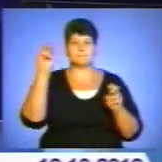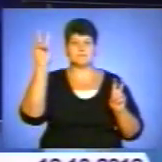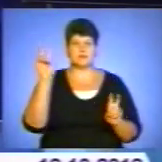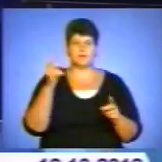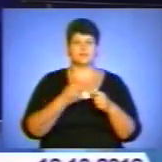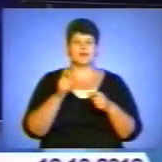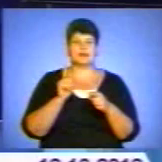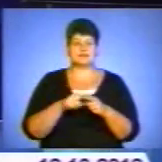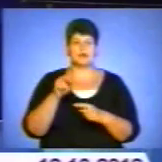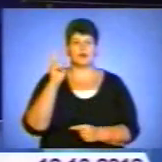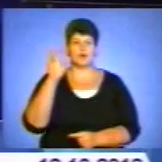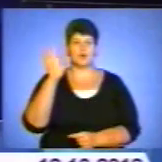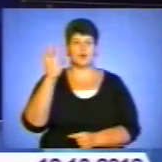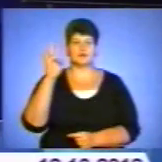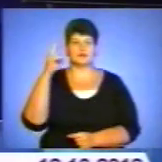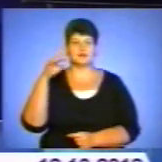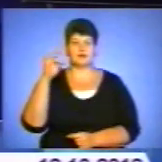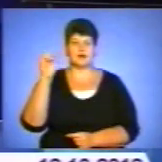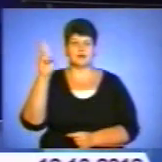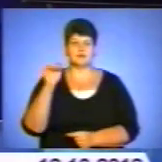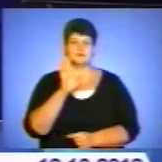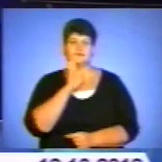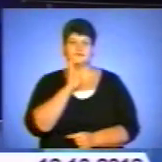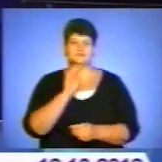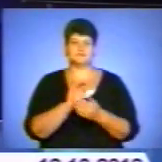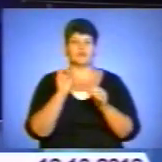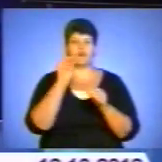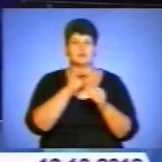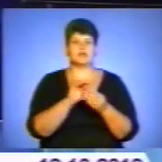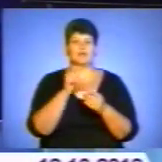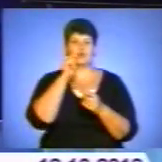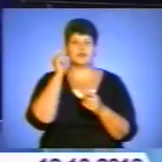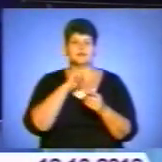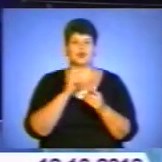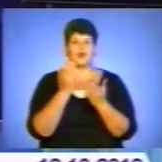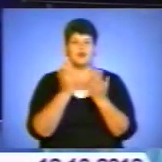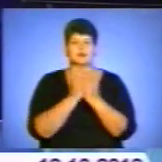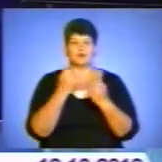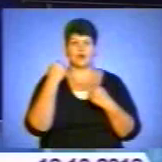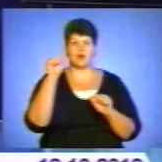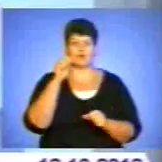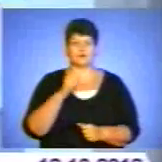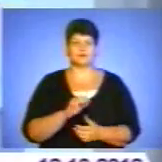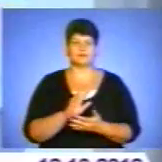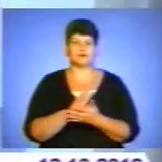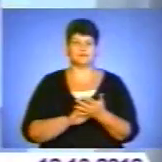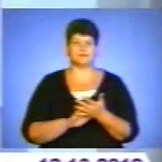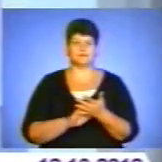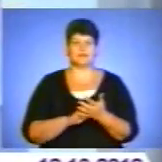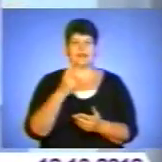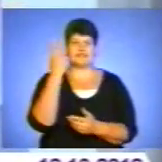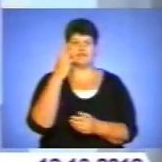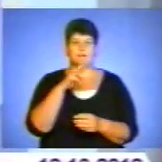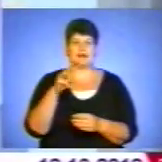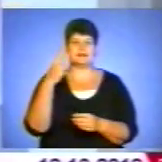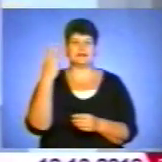Наталії Кондратської. Ляльку вже вписали до української книги рекордів. Більше – у сюжеті. Два метри